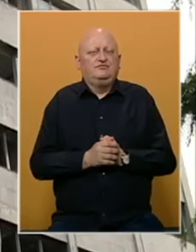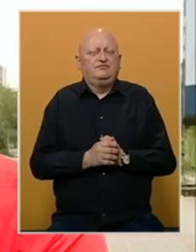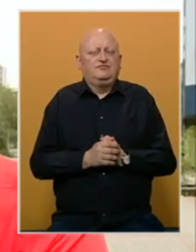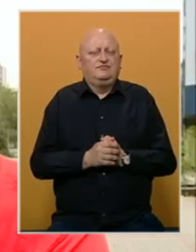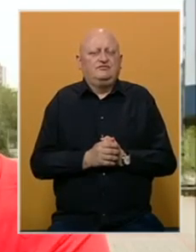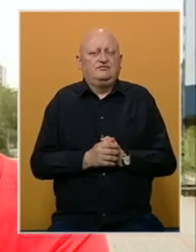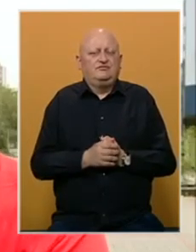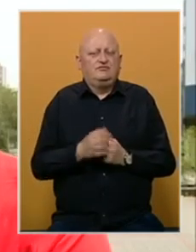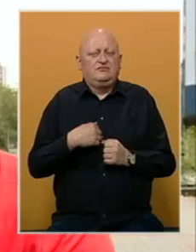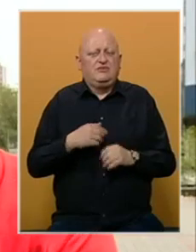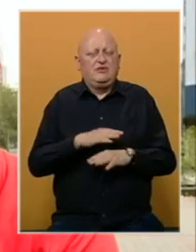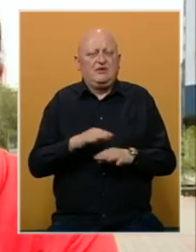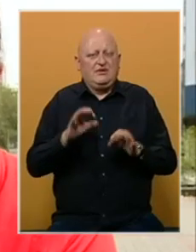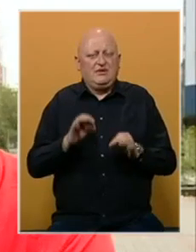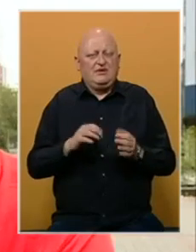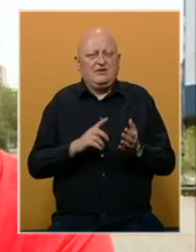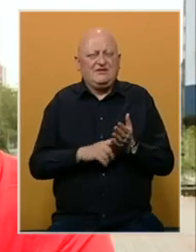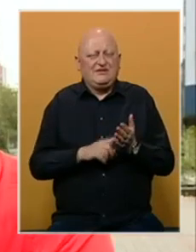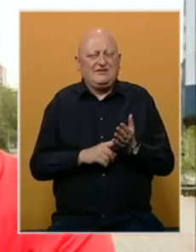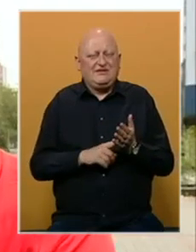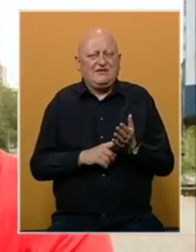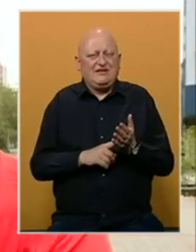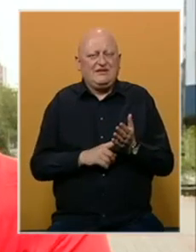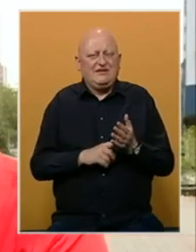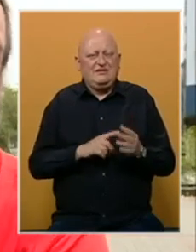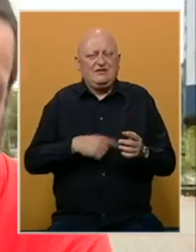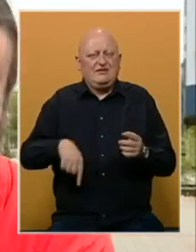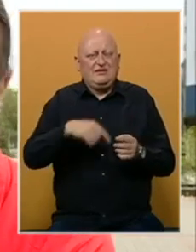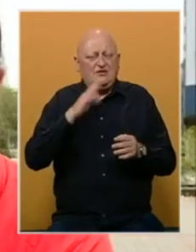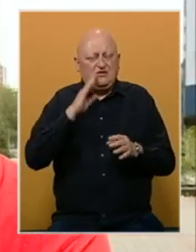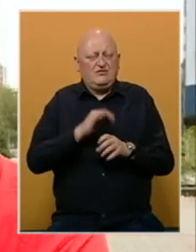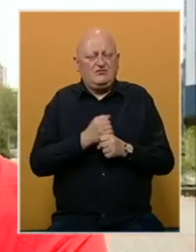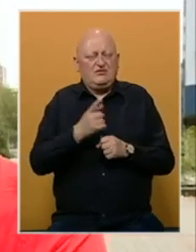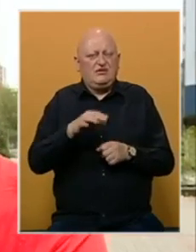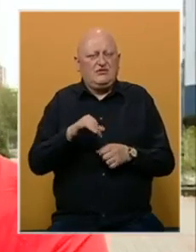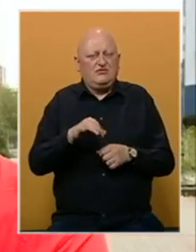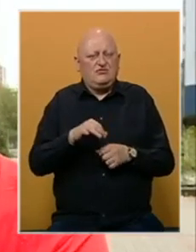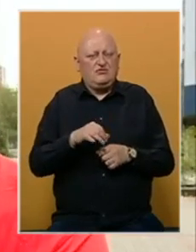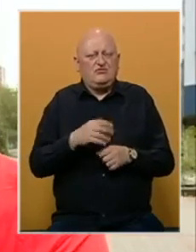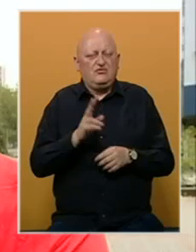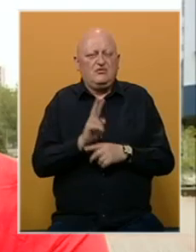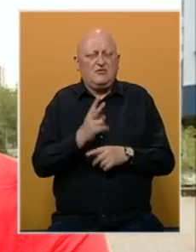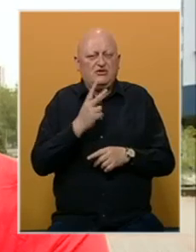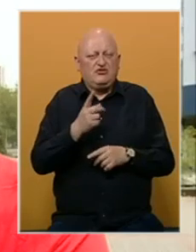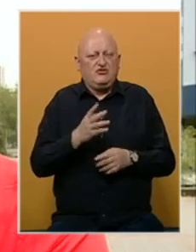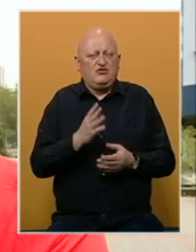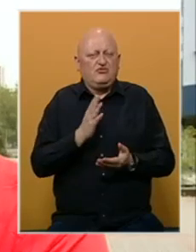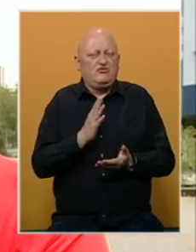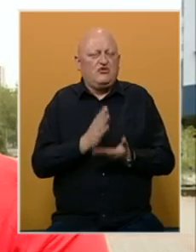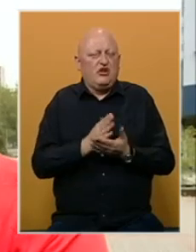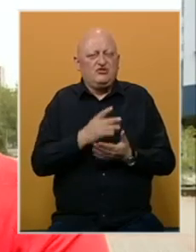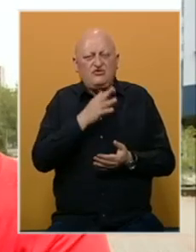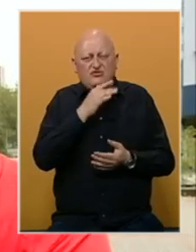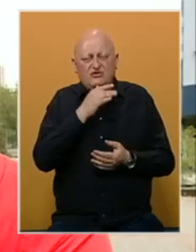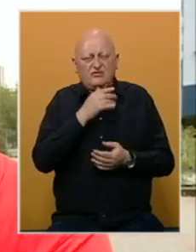Ja sam sasvim siguran da sindikalisti iz cijele BiH uključujući Tuzlu sa pažnjom posmatraju te događaje u Sarajevu.